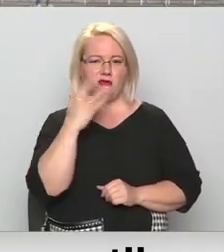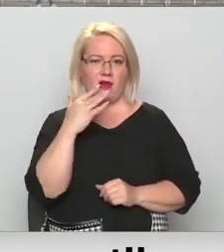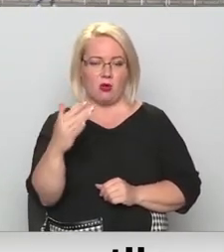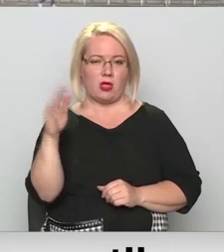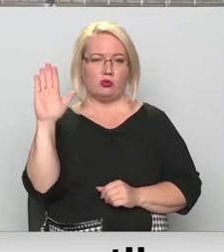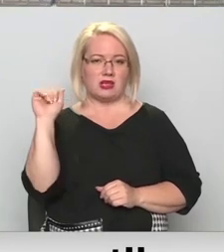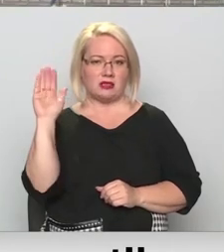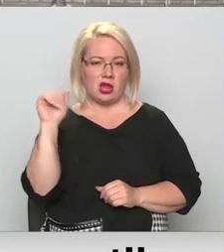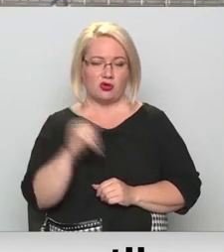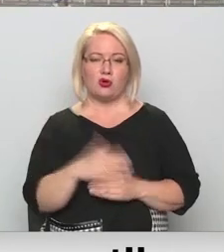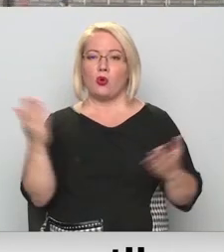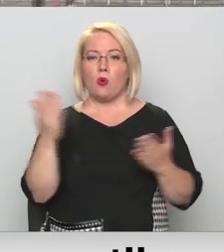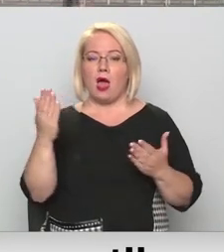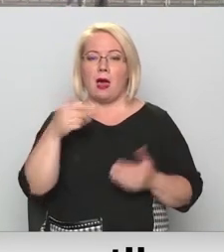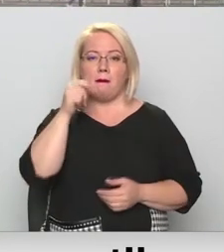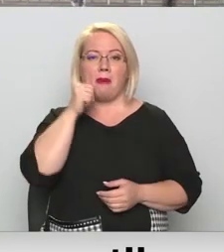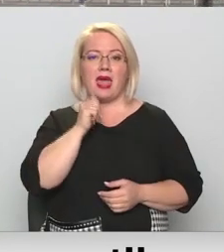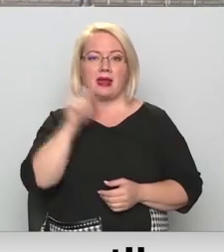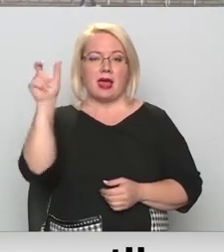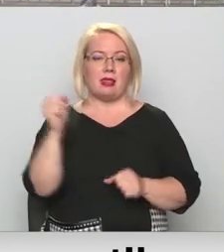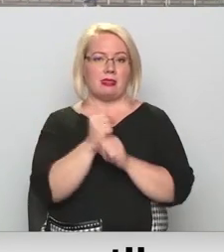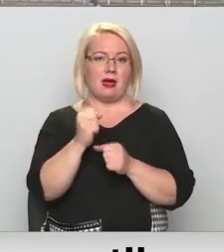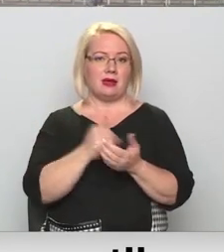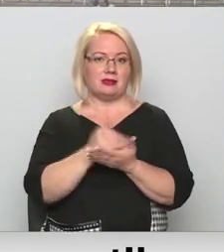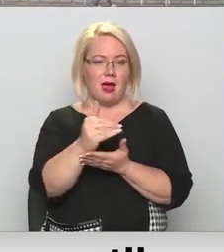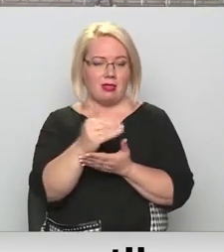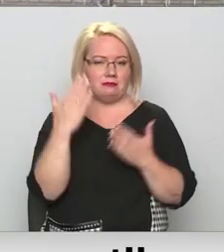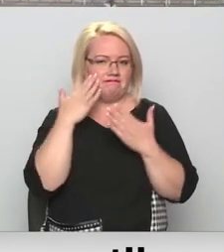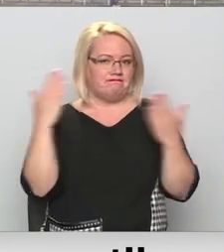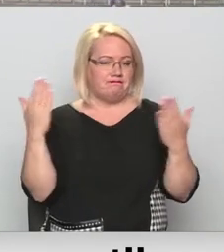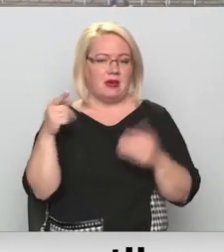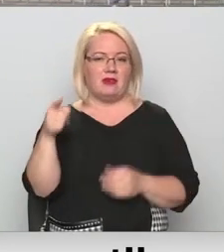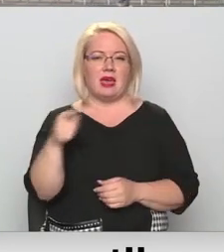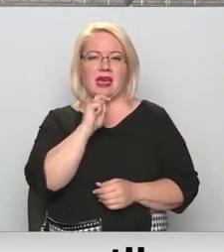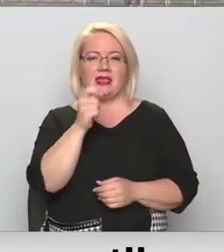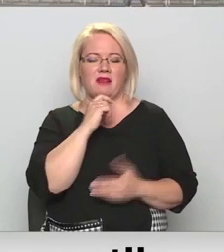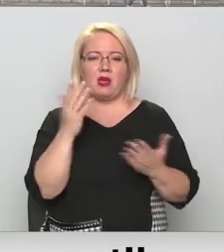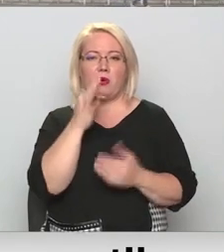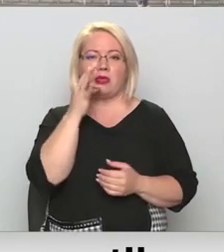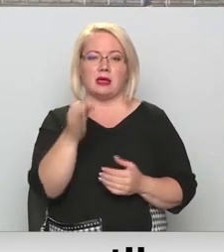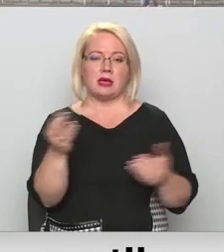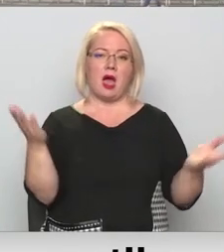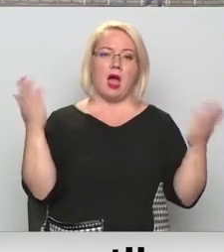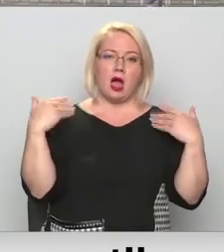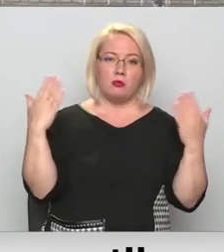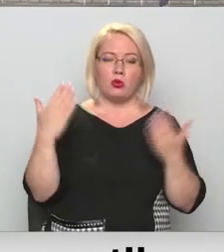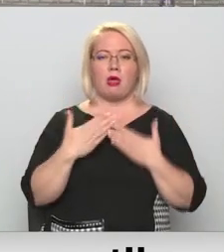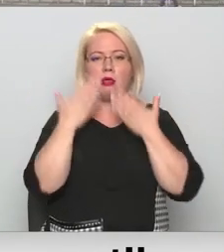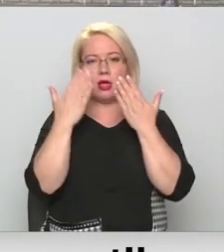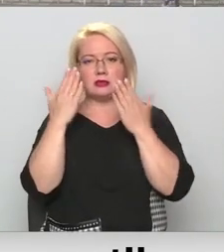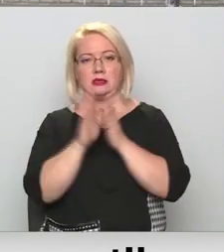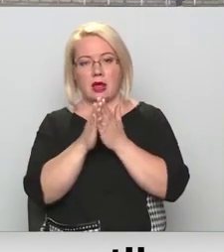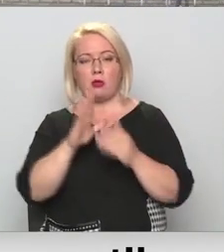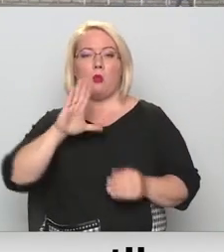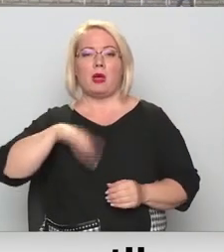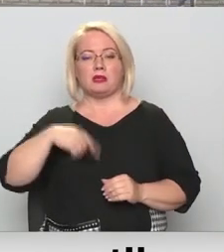Sap citu, ko Merkele darīs pēc kānslēra sameta, tas vēl nav zināms. Viņa kādā intervijā ir teikusi, ka atpūtīsies un lasīs grāmatas, un tikai